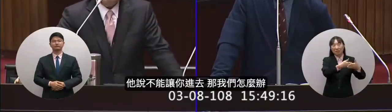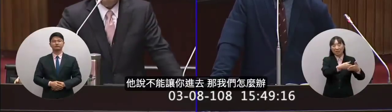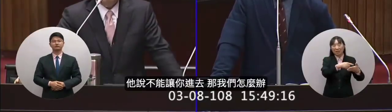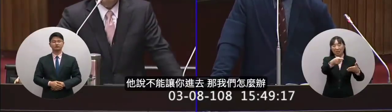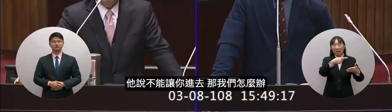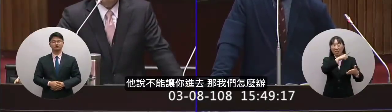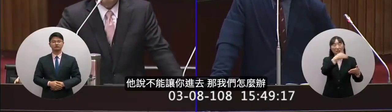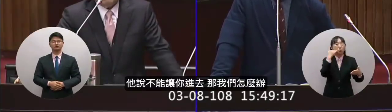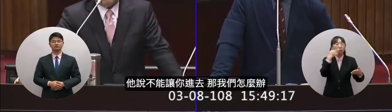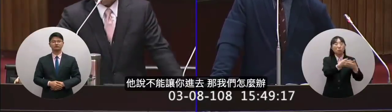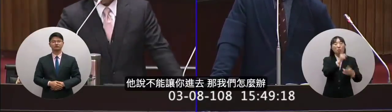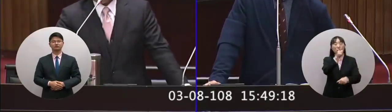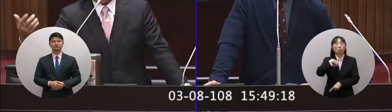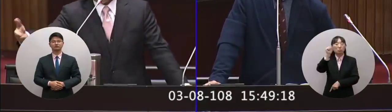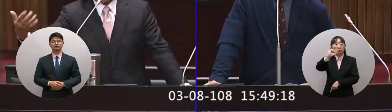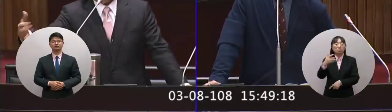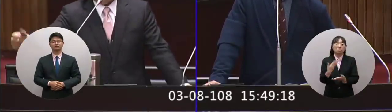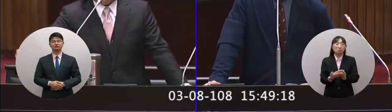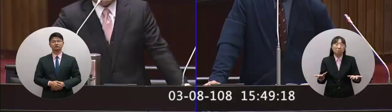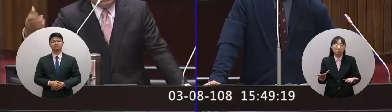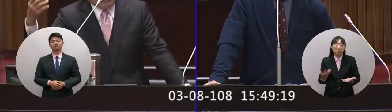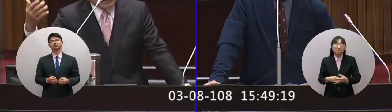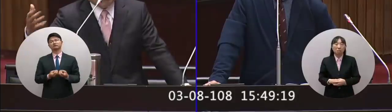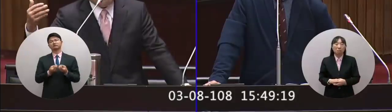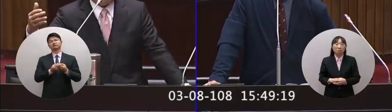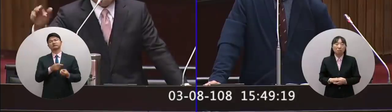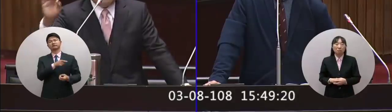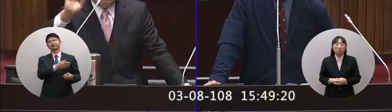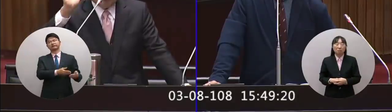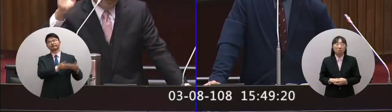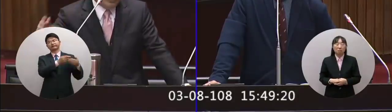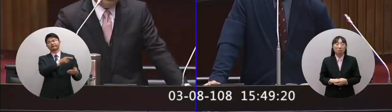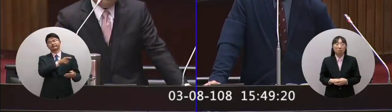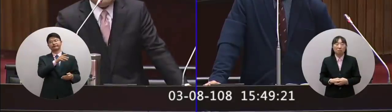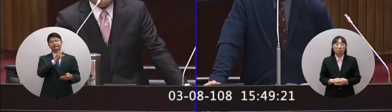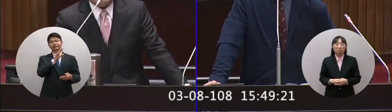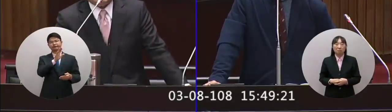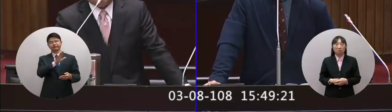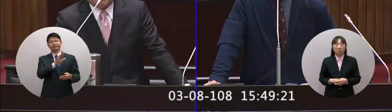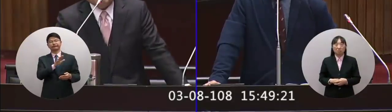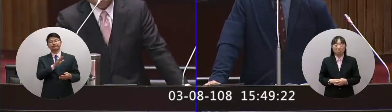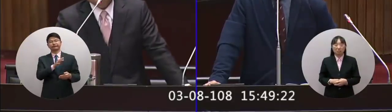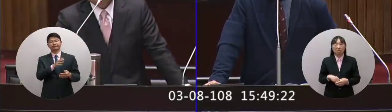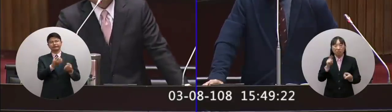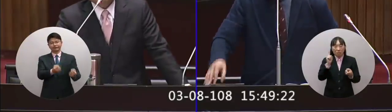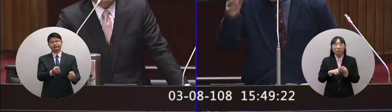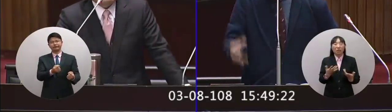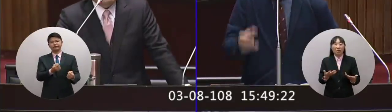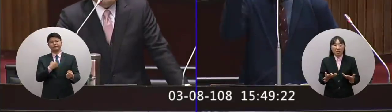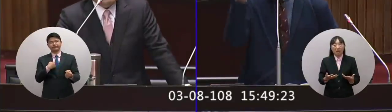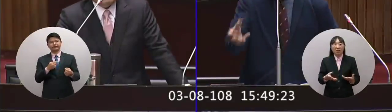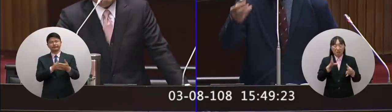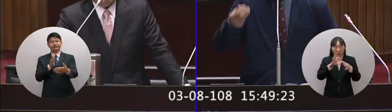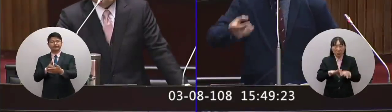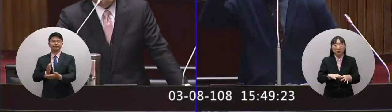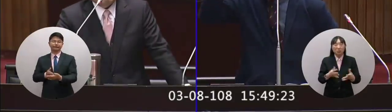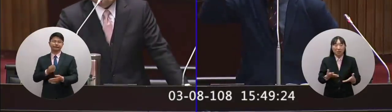他說不可以這樣我們會怎麼樣就是包括中國如果建有中國的問題就要多加碼碼我們的問題就是